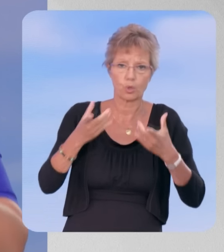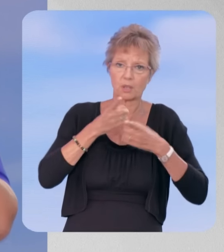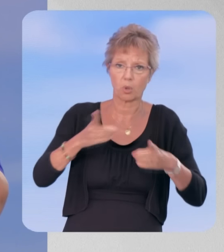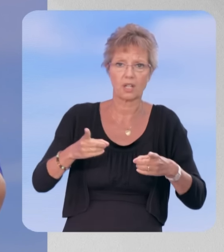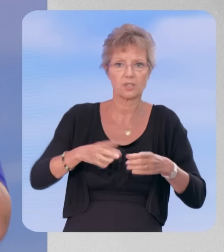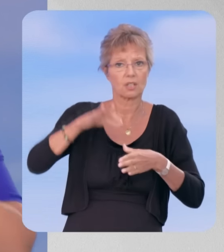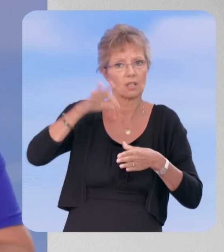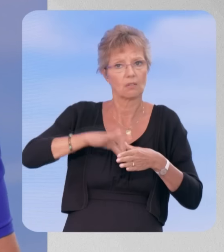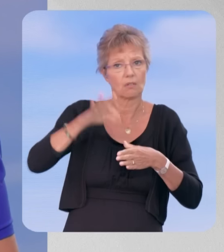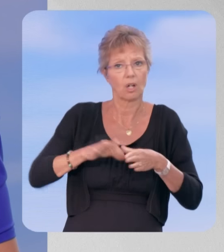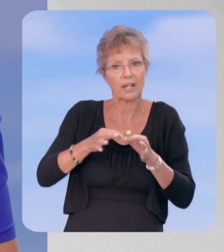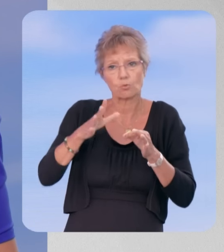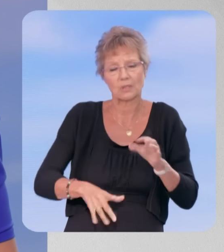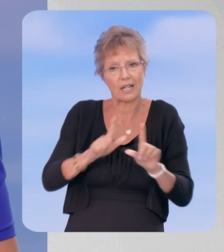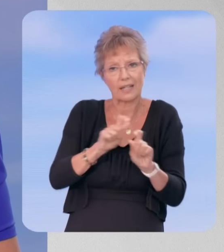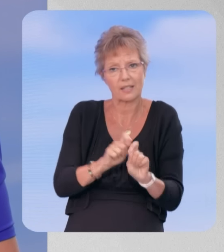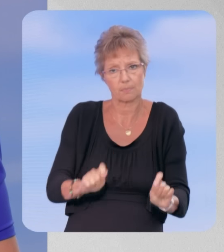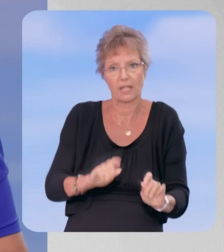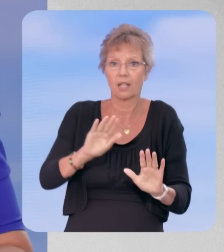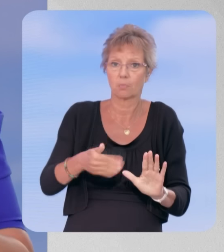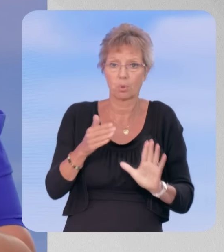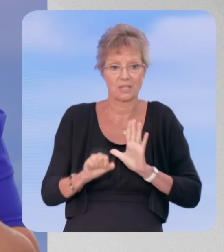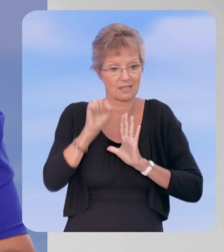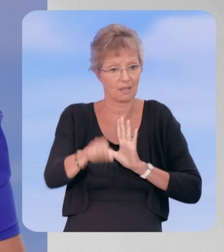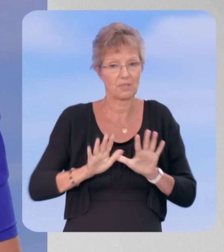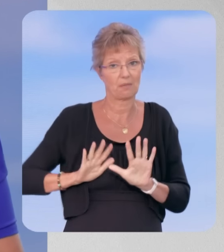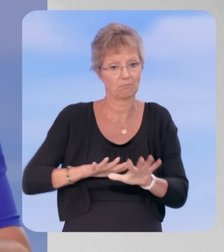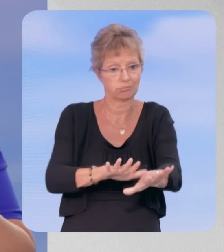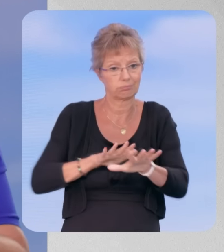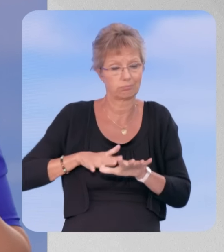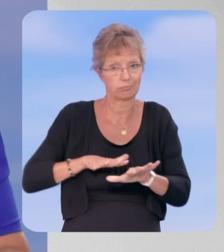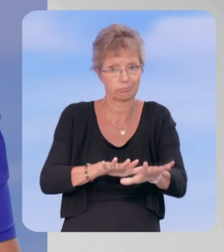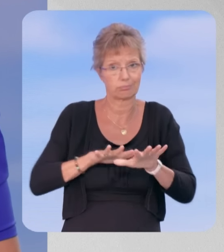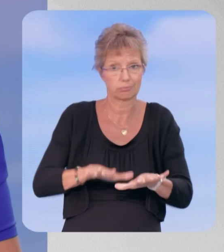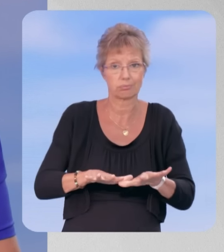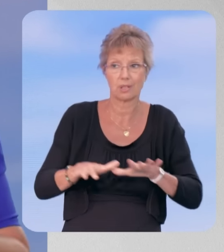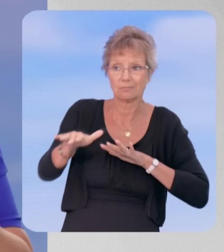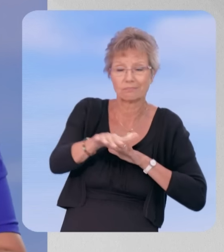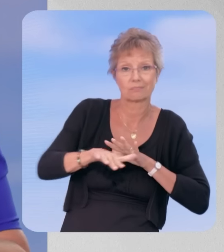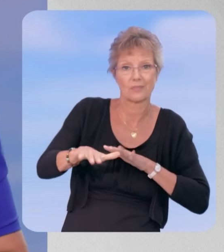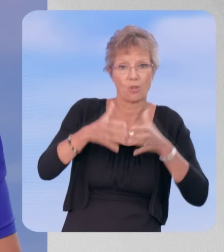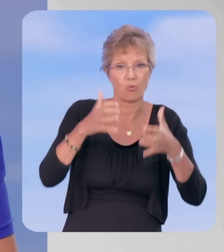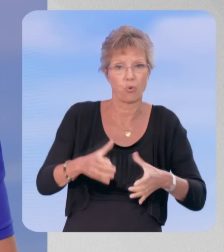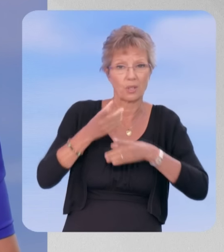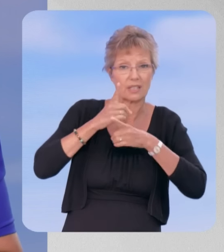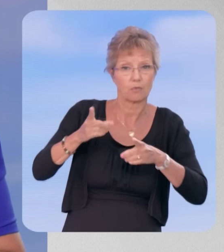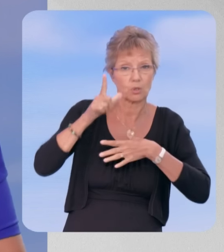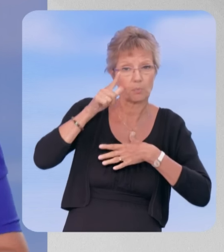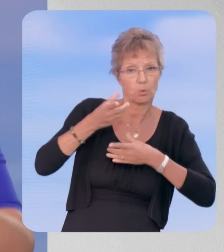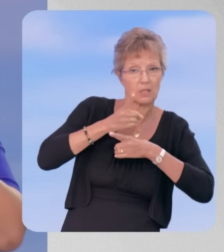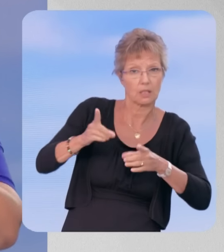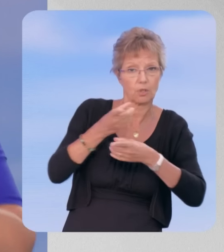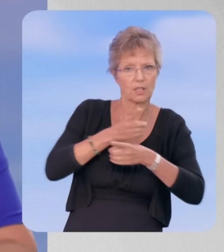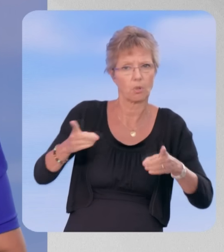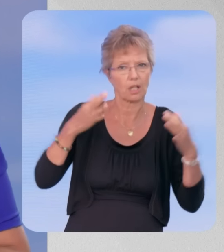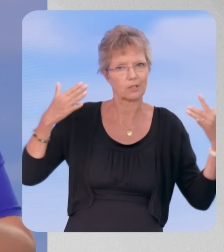résultat des urnes et c'est pourquoi nous manifesterons ce samedi. Et j'invite toutes celles et ceux qui veulent défendre la démocratie, qui veulent défendre la République, à se